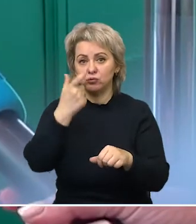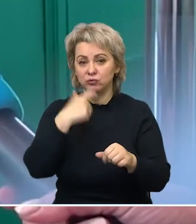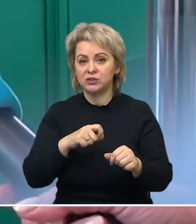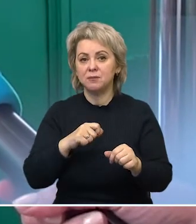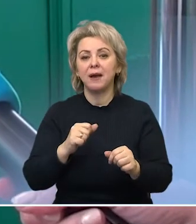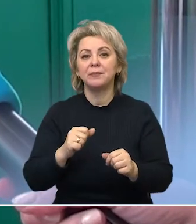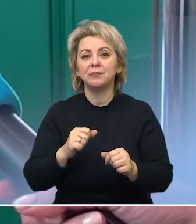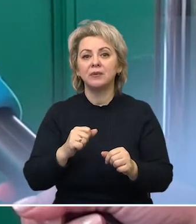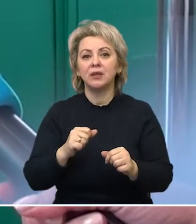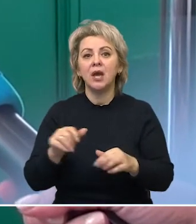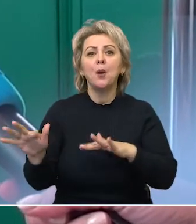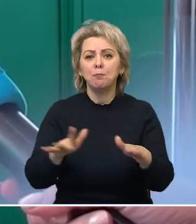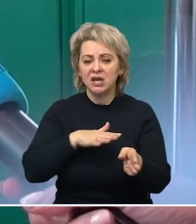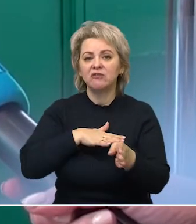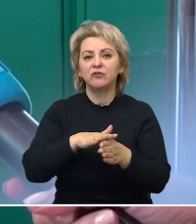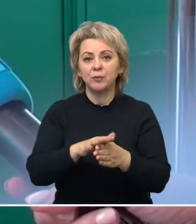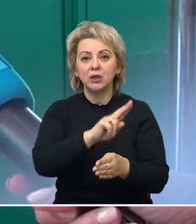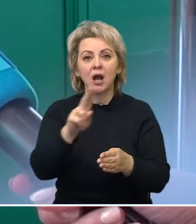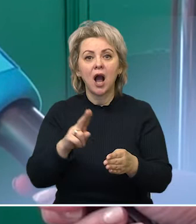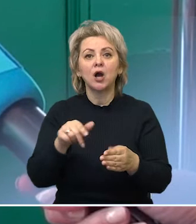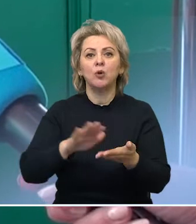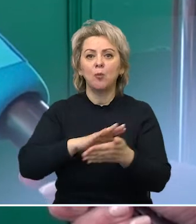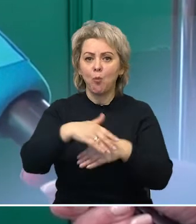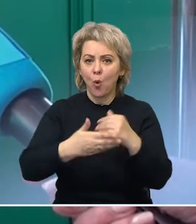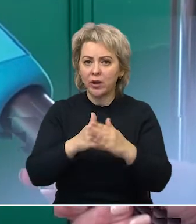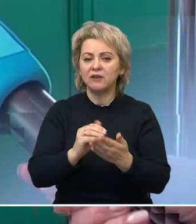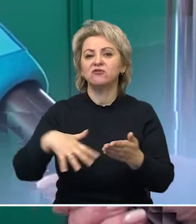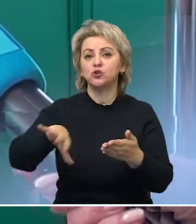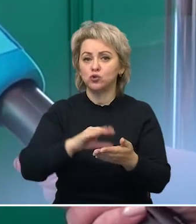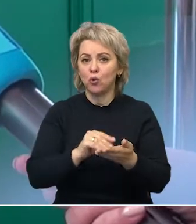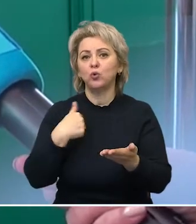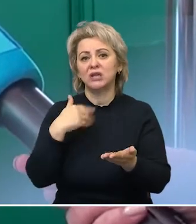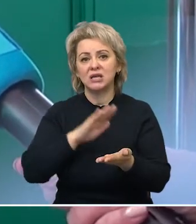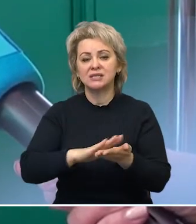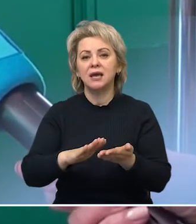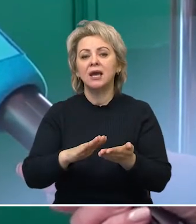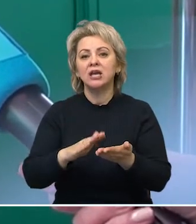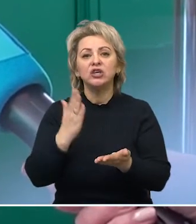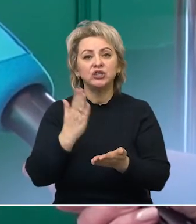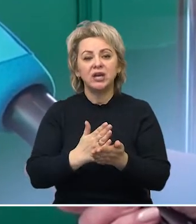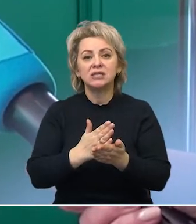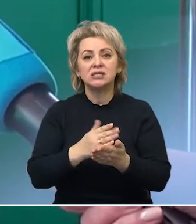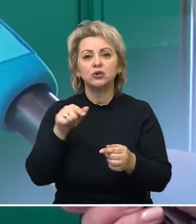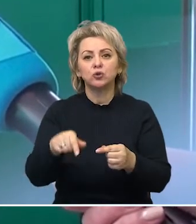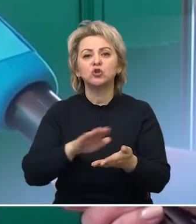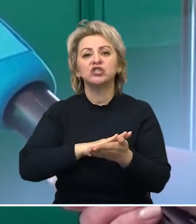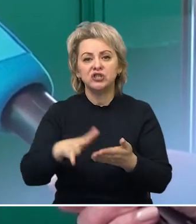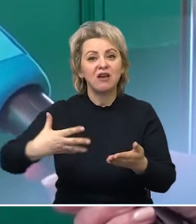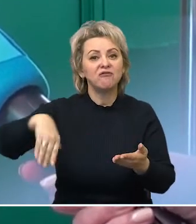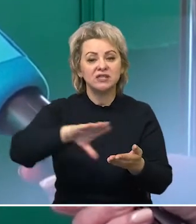Меры соблюдаем. Ну, как говорили, руки моем. Тоже все у нас как бы здесь вот в павильоне тоже и чистота везде у нас.